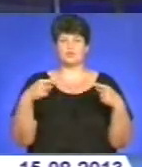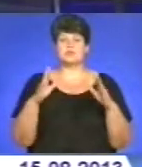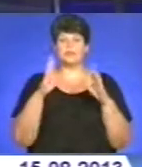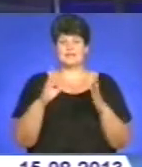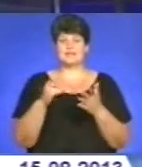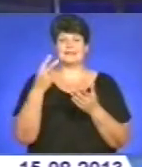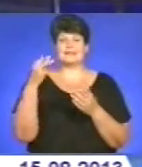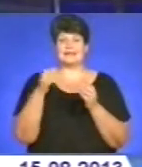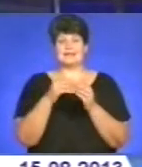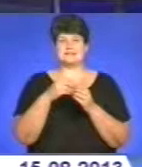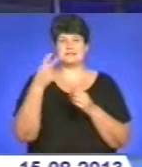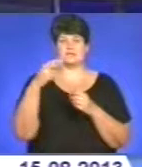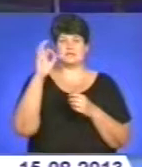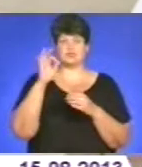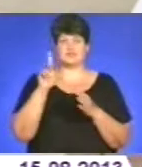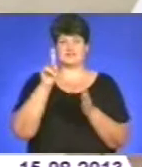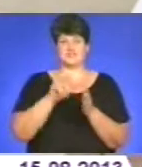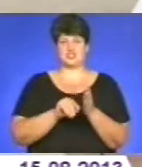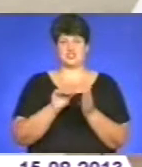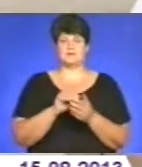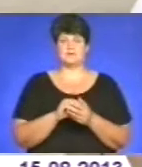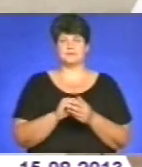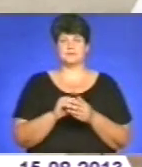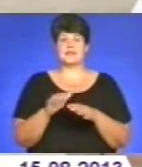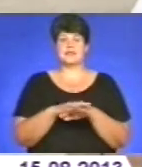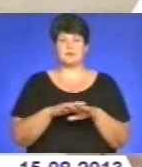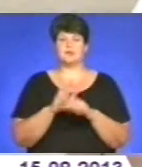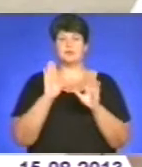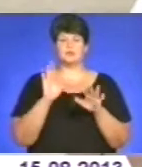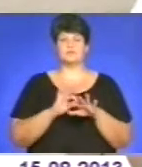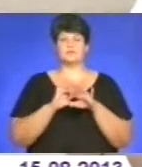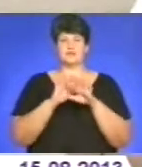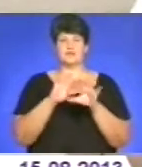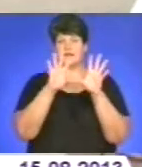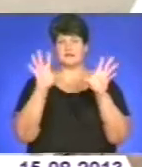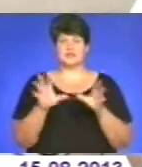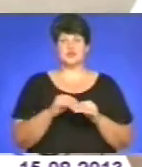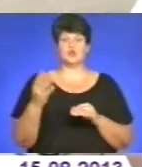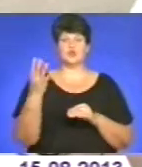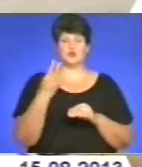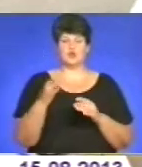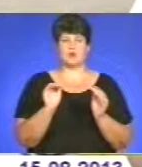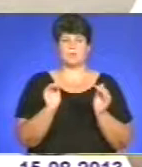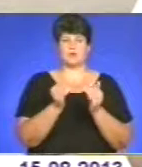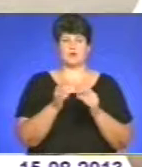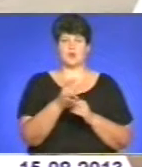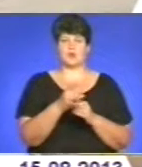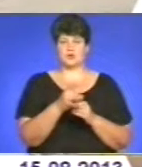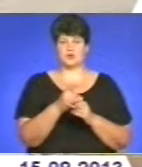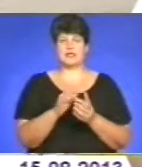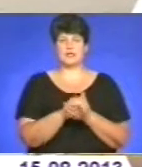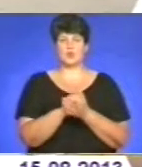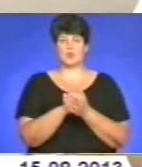-20% дешевшою. Ярмарки будуть проходити на всіх чотирьох мікрорайонах, на